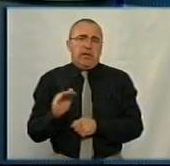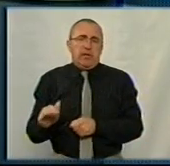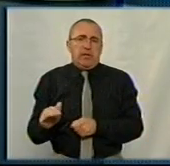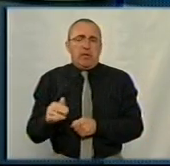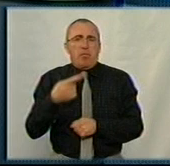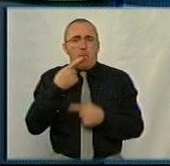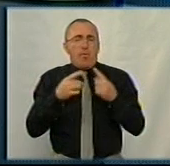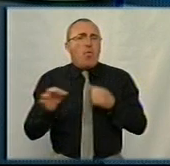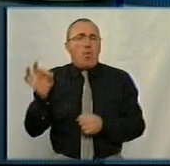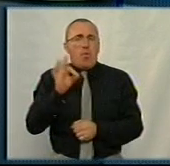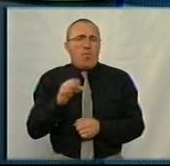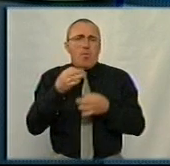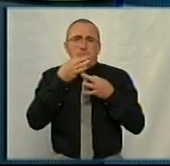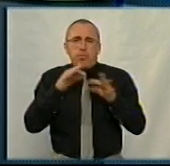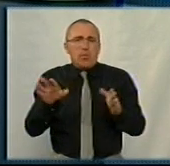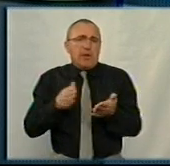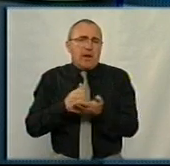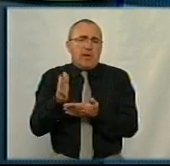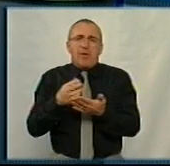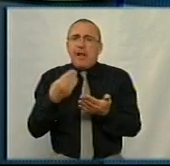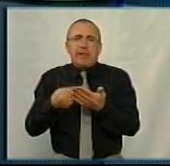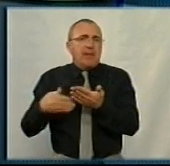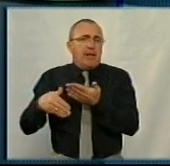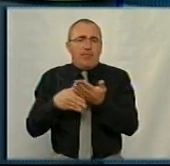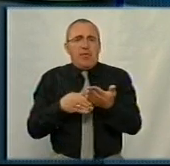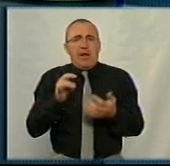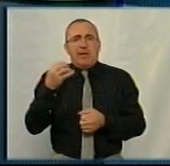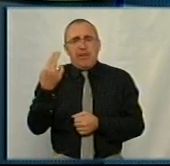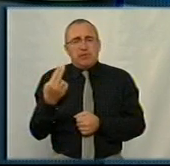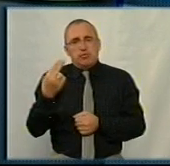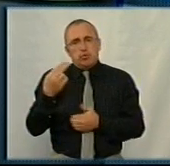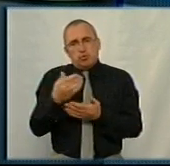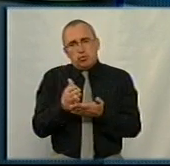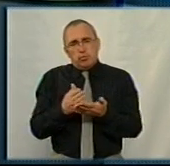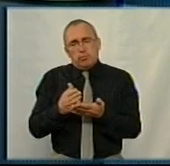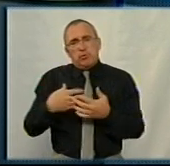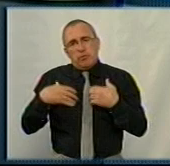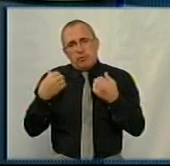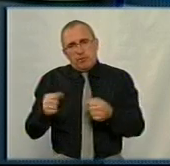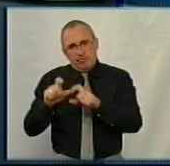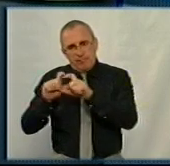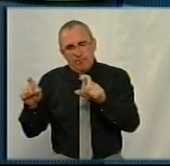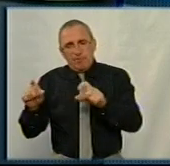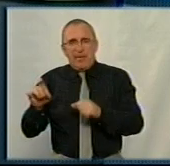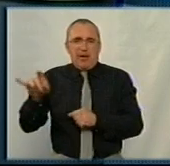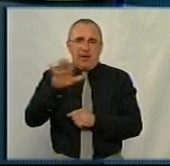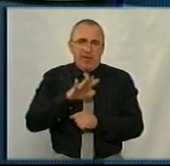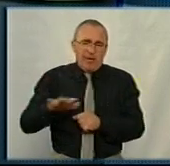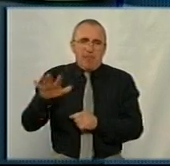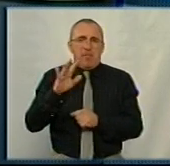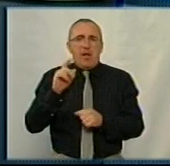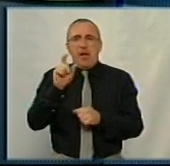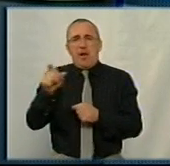Мова йде про будь-які напрямки, які недофінансовані Національною службою здоров'я. Це може бути регіональне замовлення на кадри